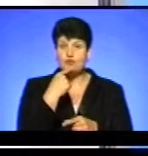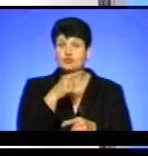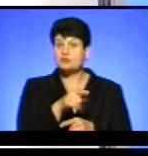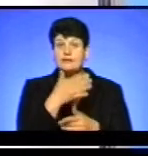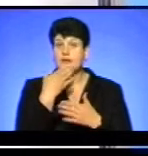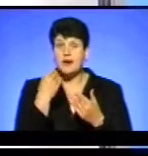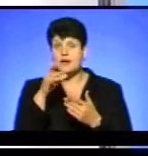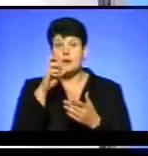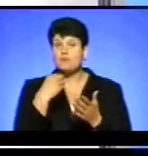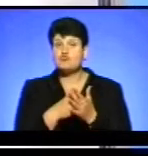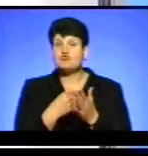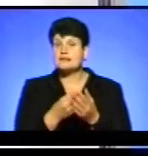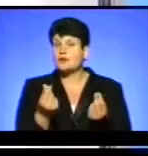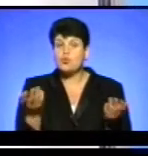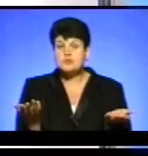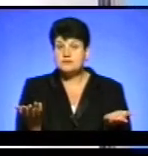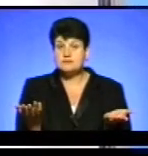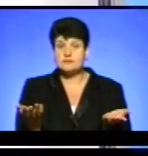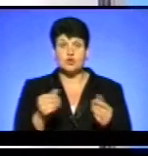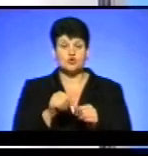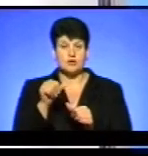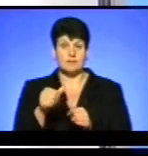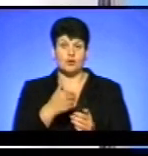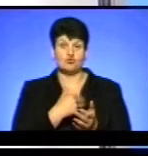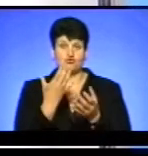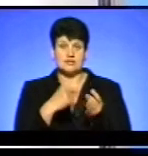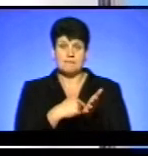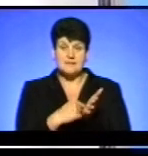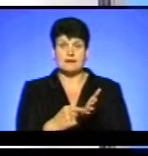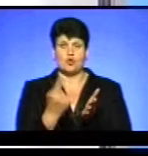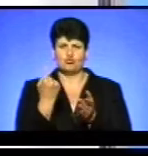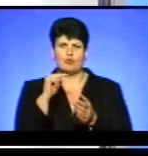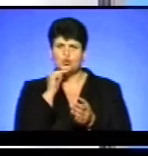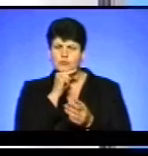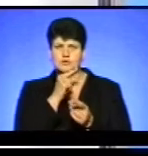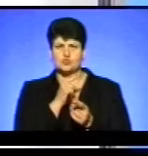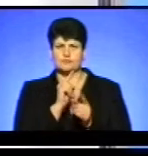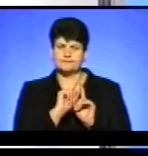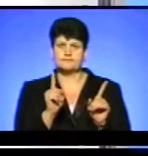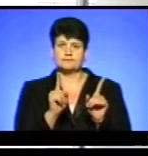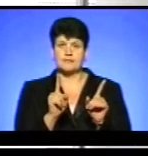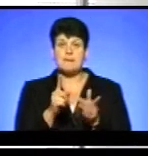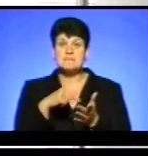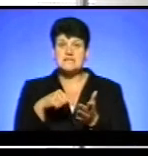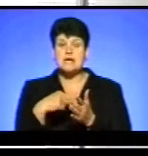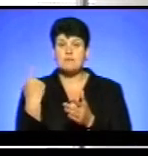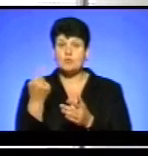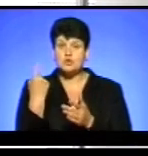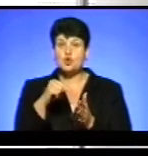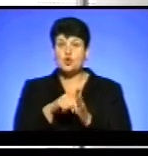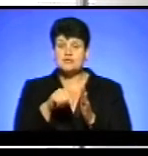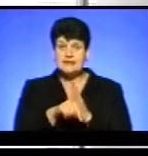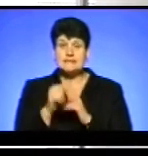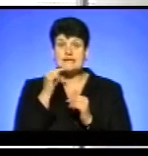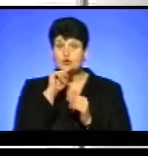бюджетів коштів. Зокрема, я би хотів ще зазначити одну таку економічну деталь. Містами обласного значення за